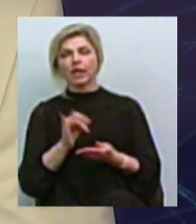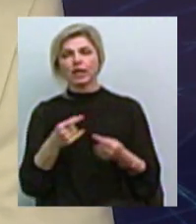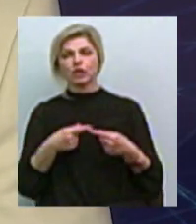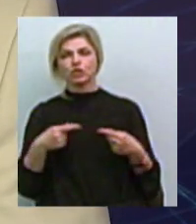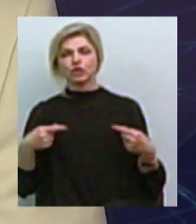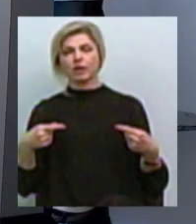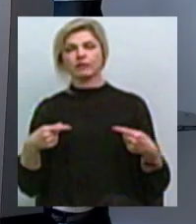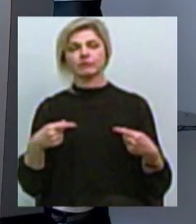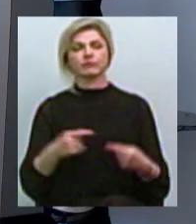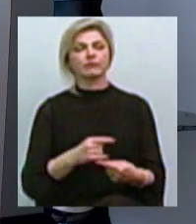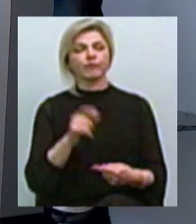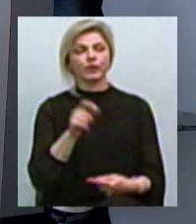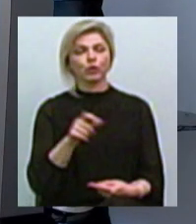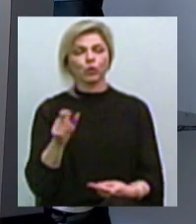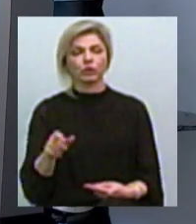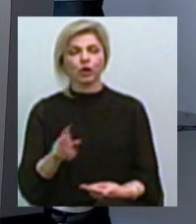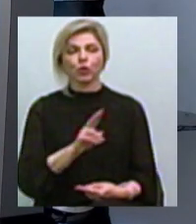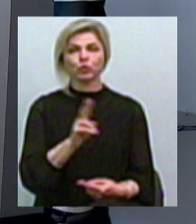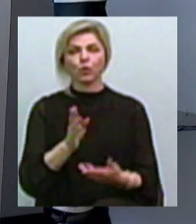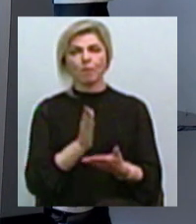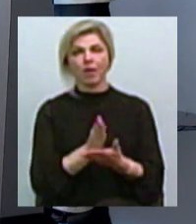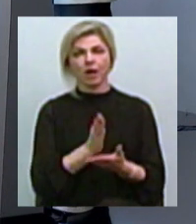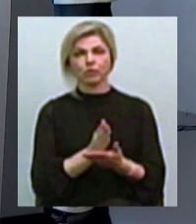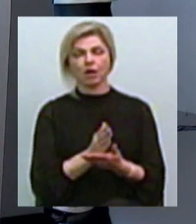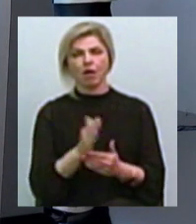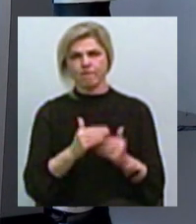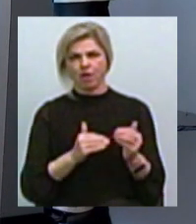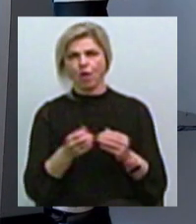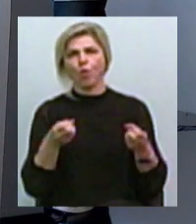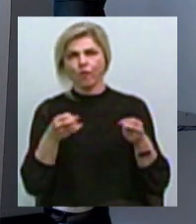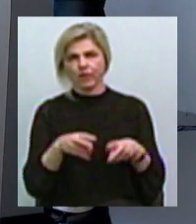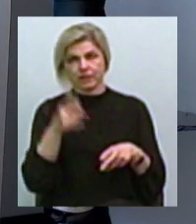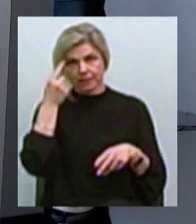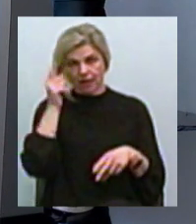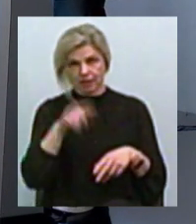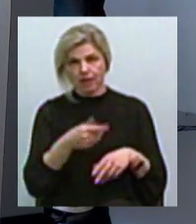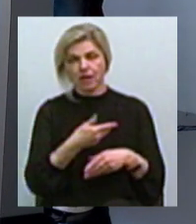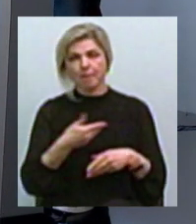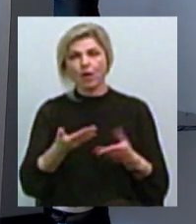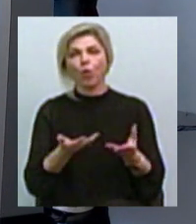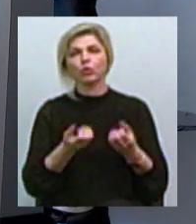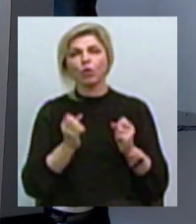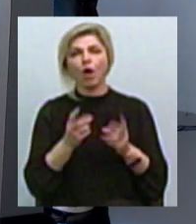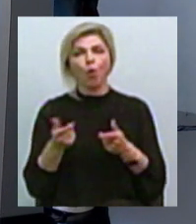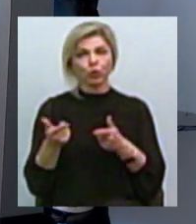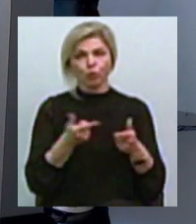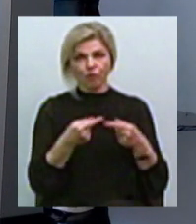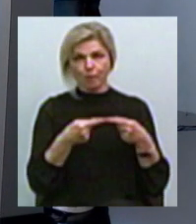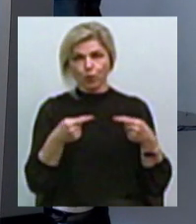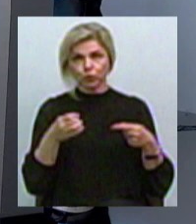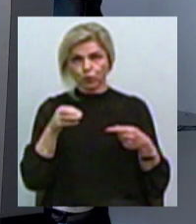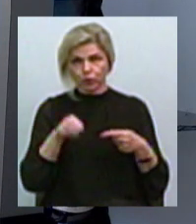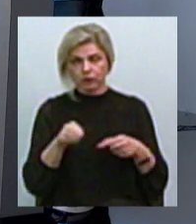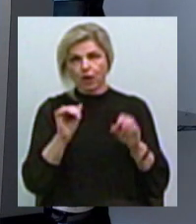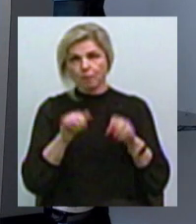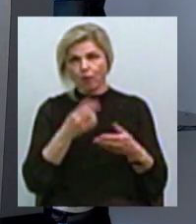людей, які мають фахові знання з цього природу Між тим, ми це отримаємо як готовий продукт І можемо його розглядати